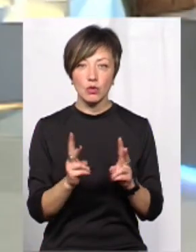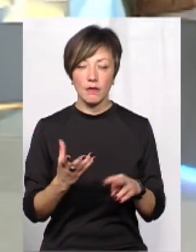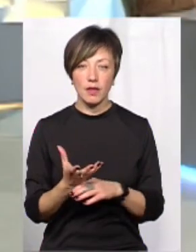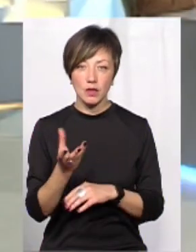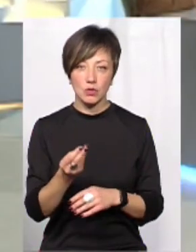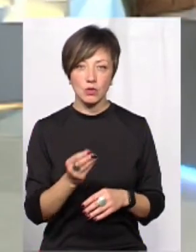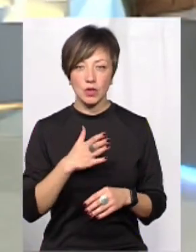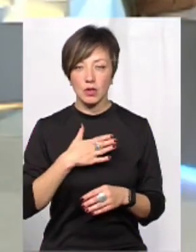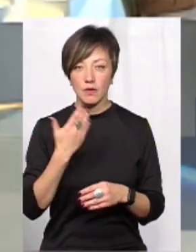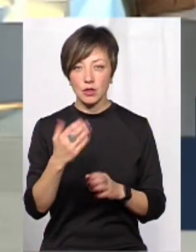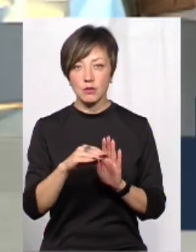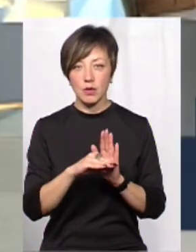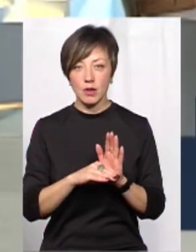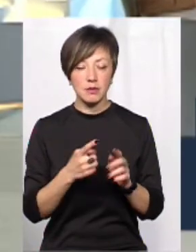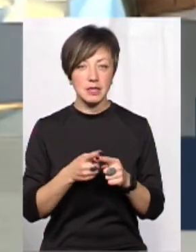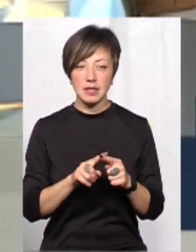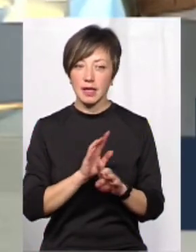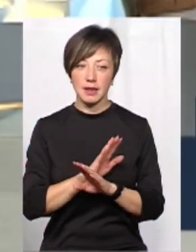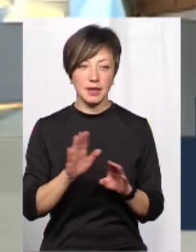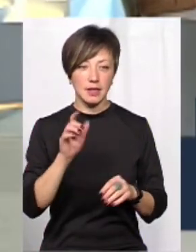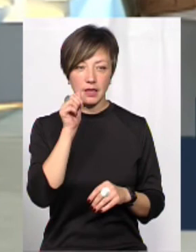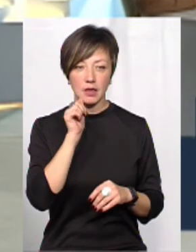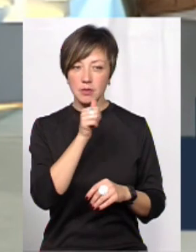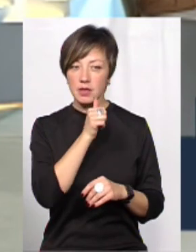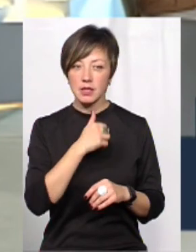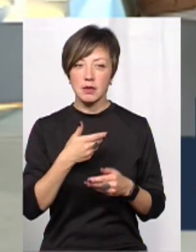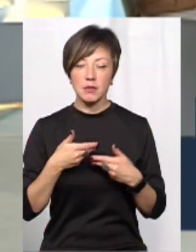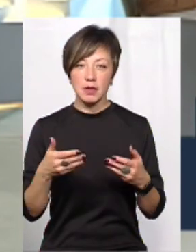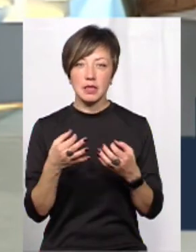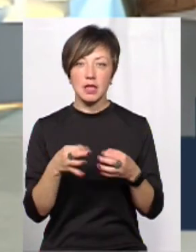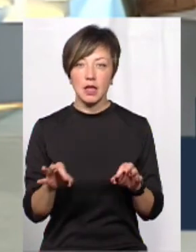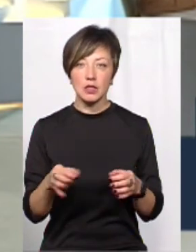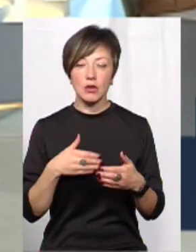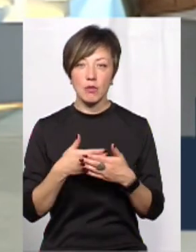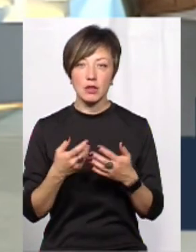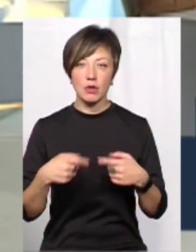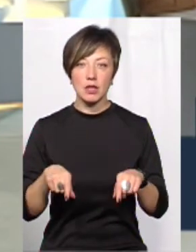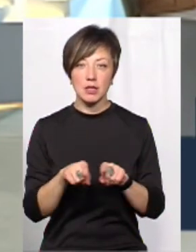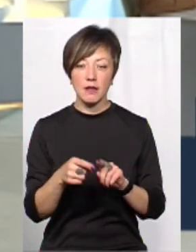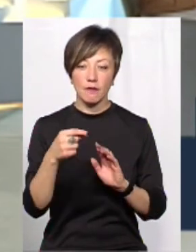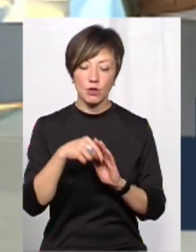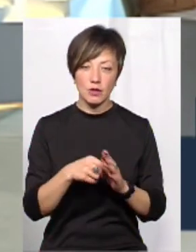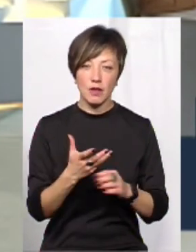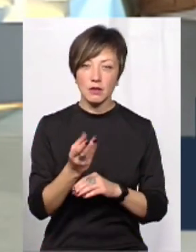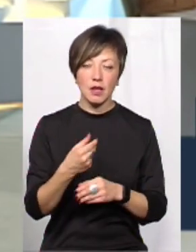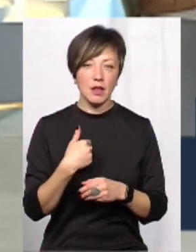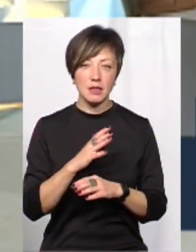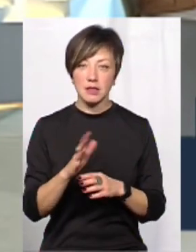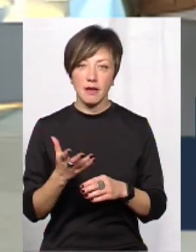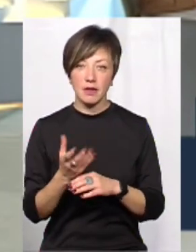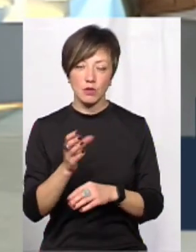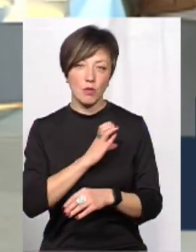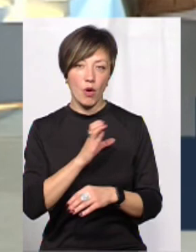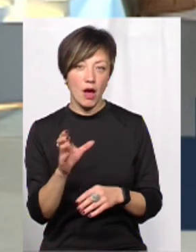фінансує? Власне, це не таємниця. Ми незалежна громадська організація від внутрішнього фінансування. Нас не фінансують